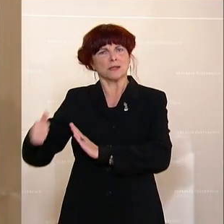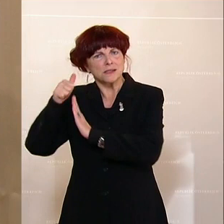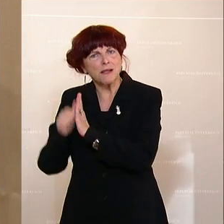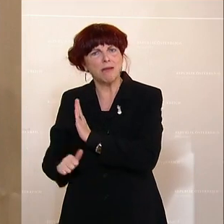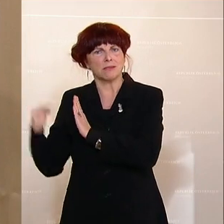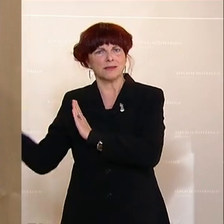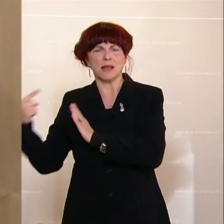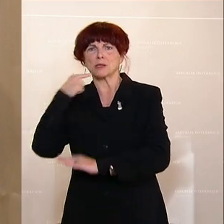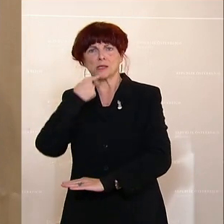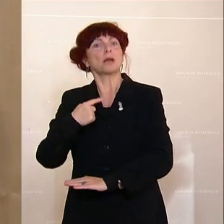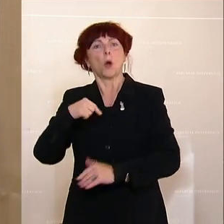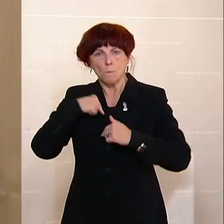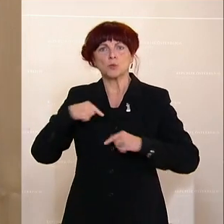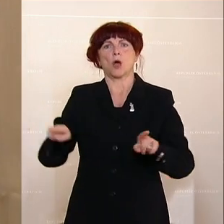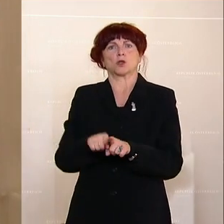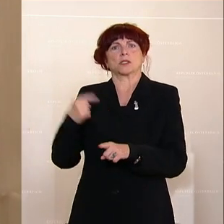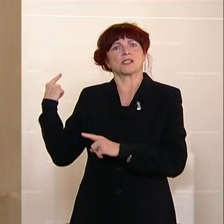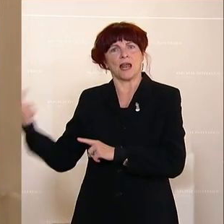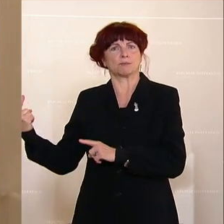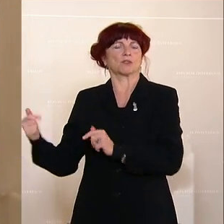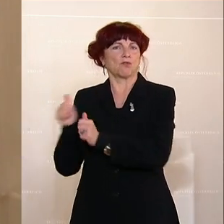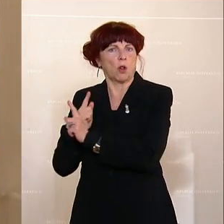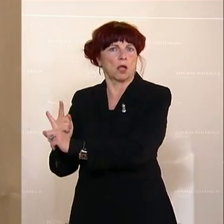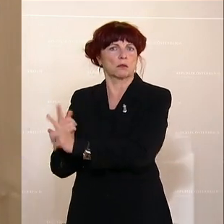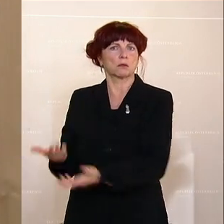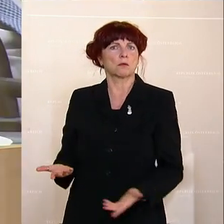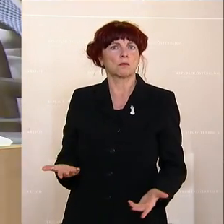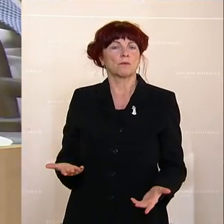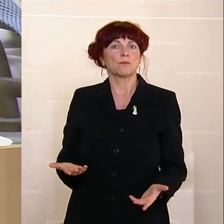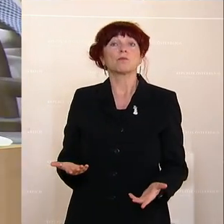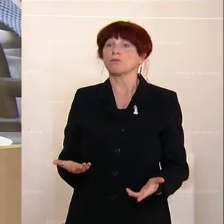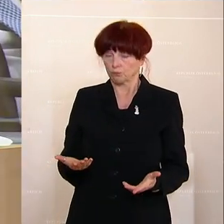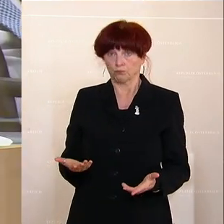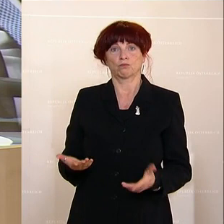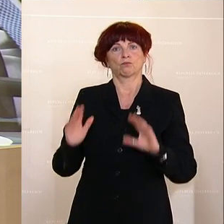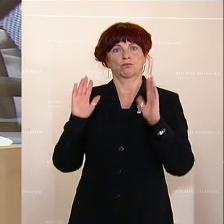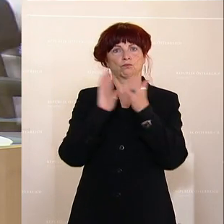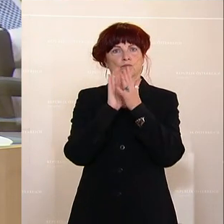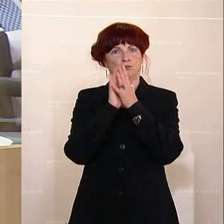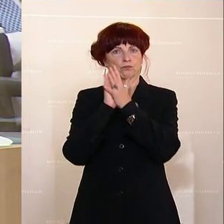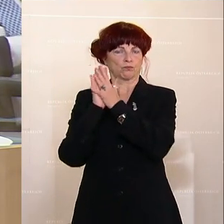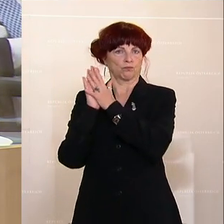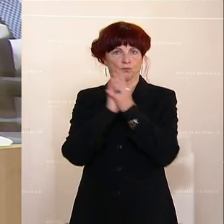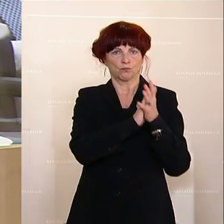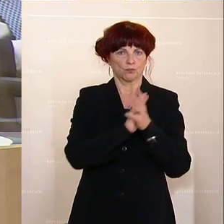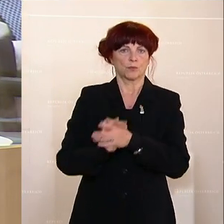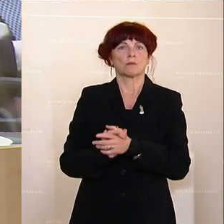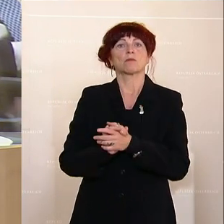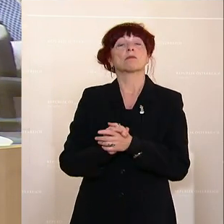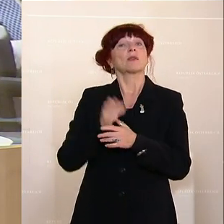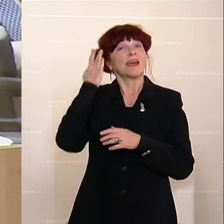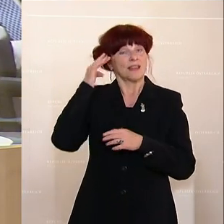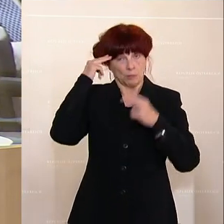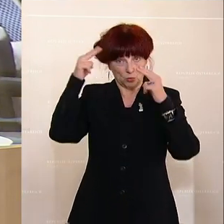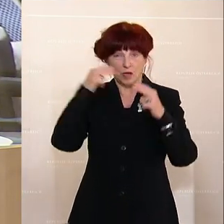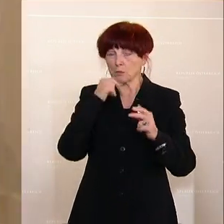aufgestellt haben, auch an sich selbst an. Meine sehr geehrten Damen und Herren, ich möchte die Debatte jetzt